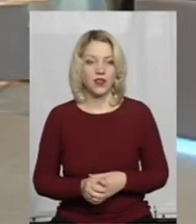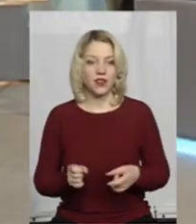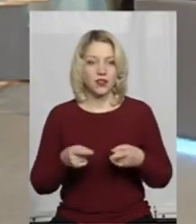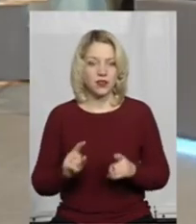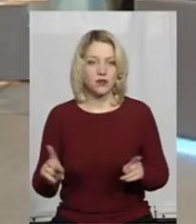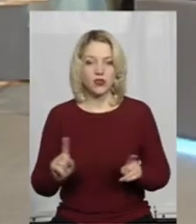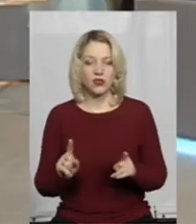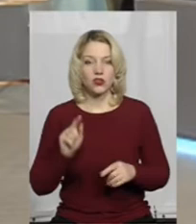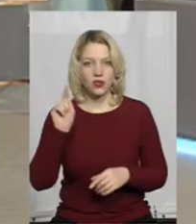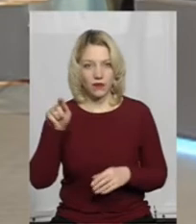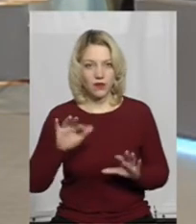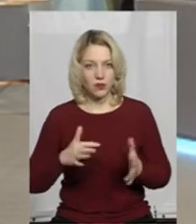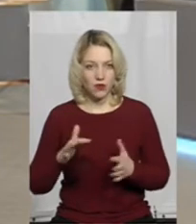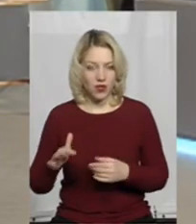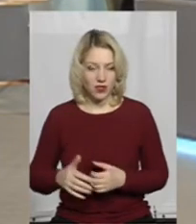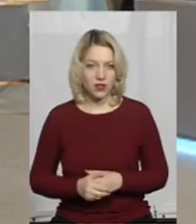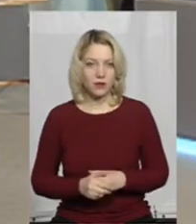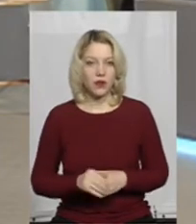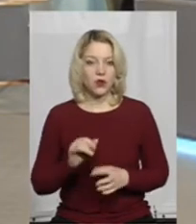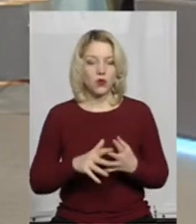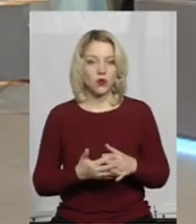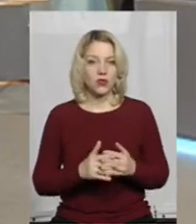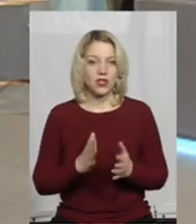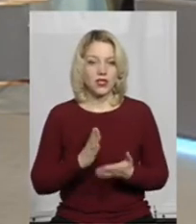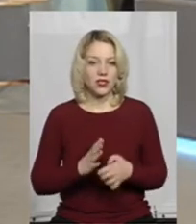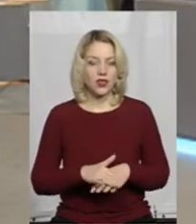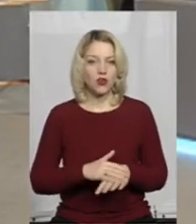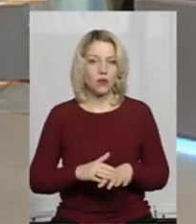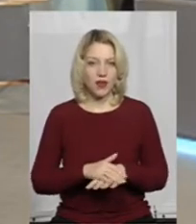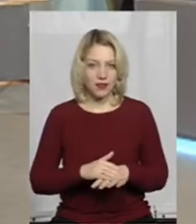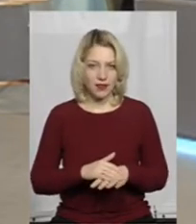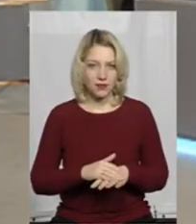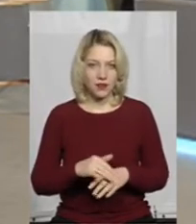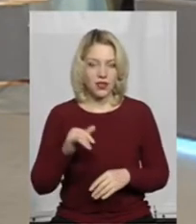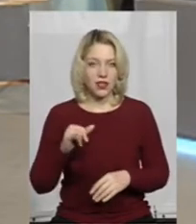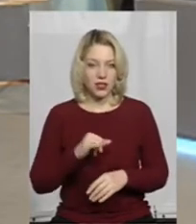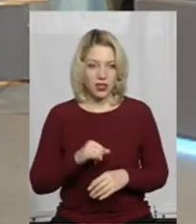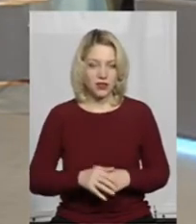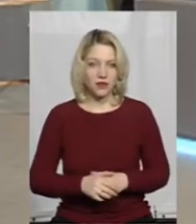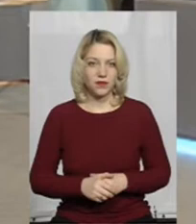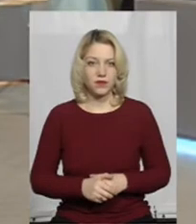Насправді, що там відбувається. У селі є громада. І